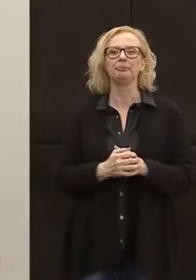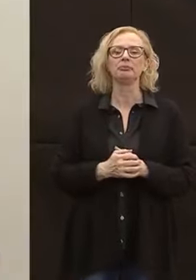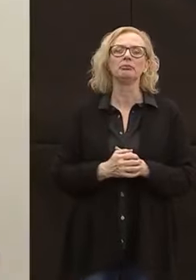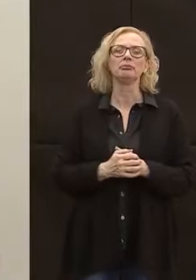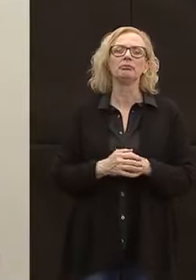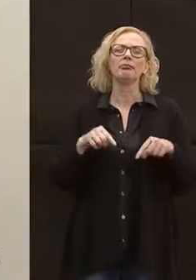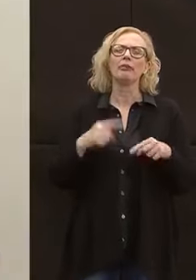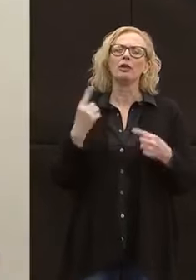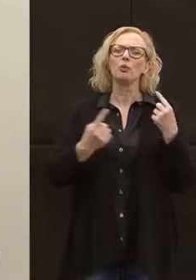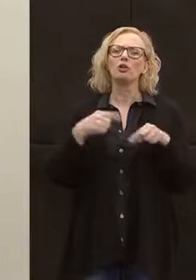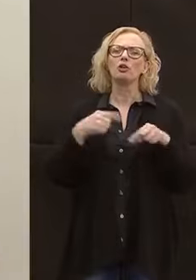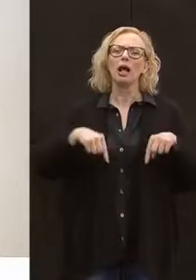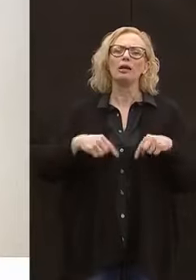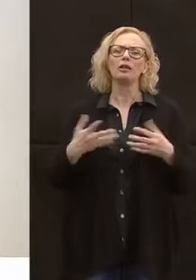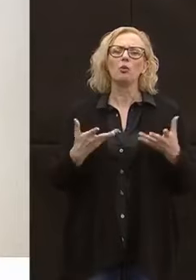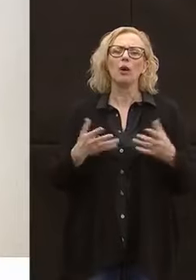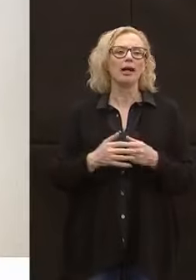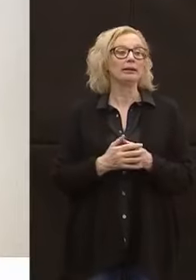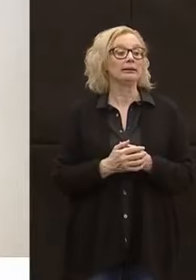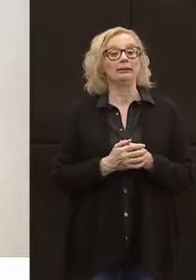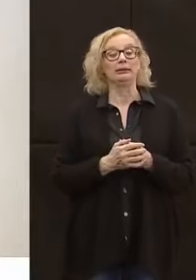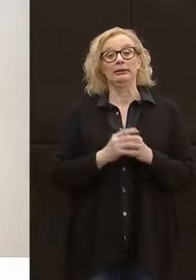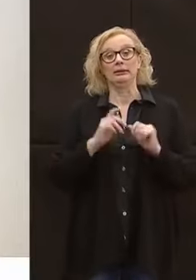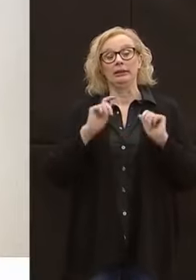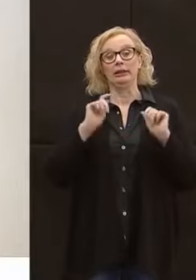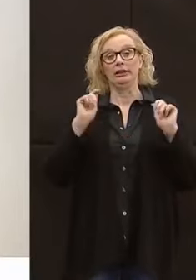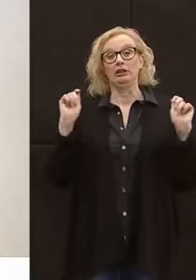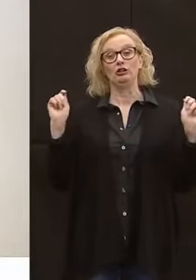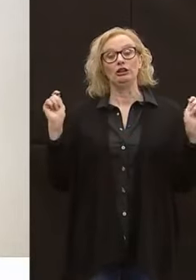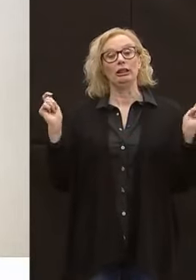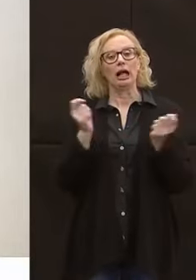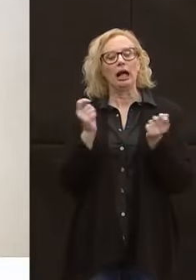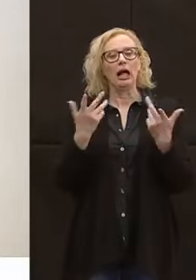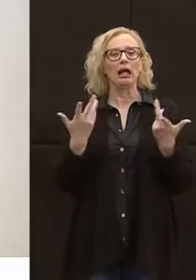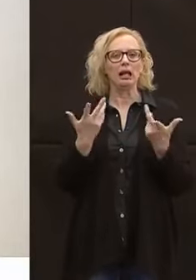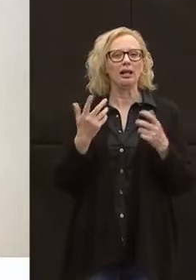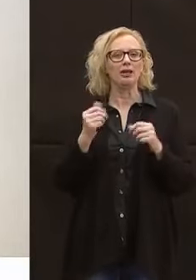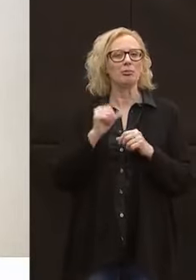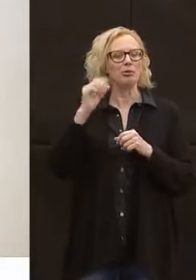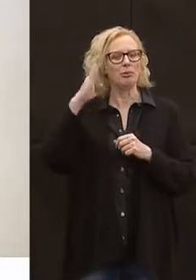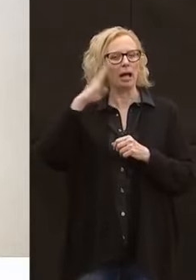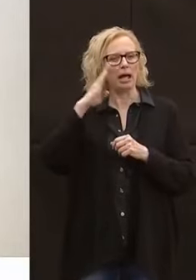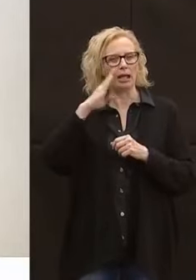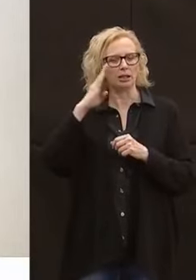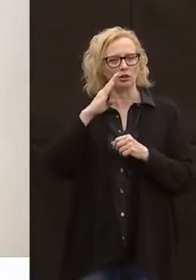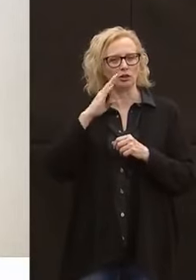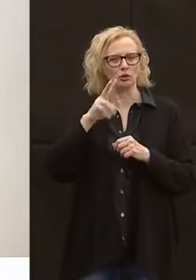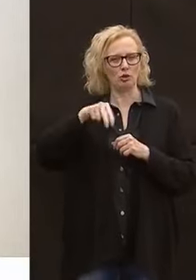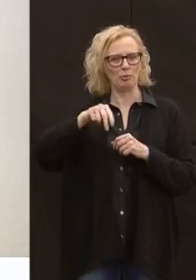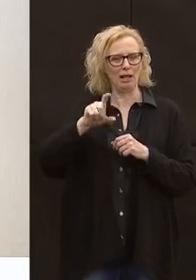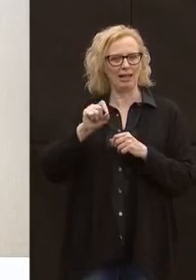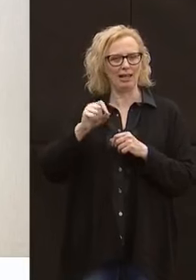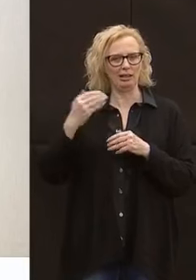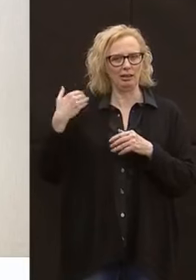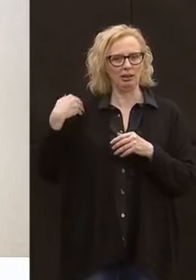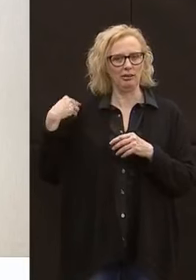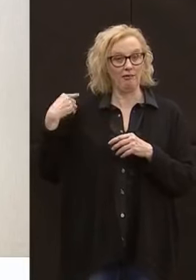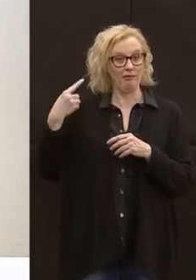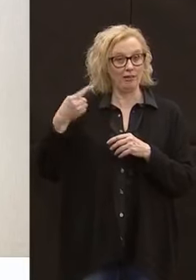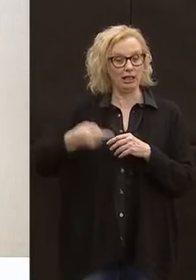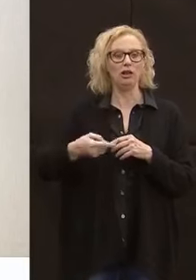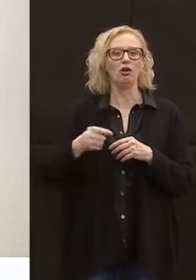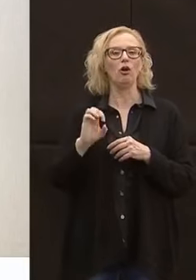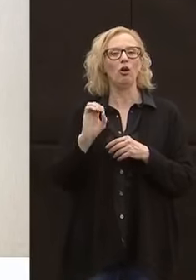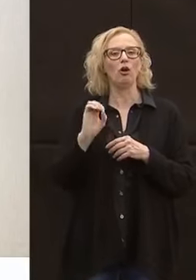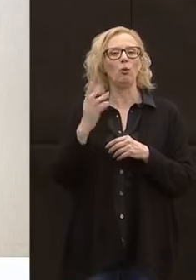risulta ad oggi quindi qual è? Allora il quadro, se prendendo un quadro è dal 1 marzo 2020 alla data del